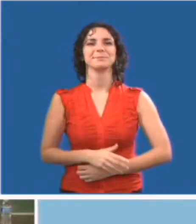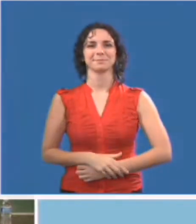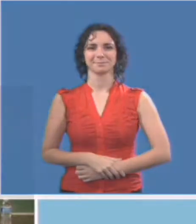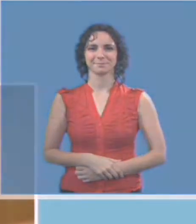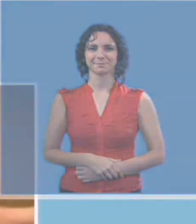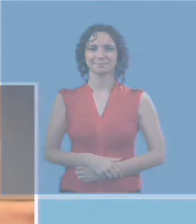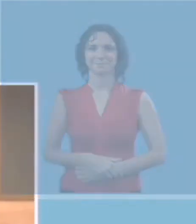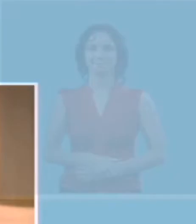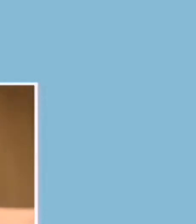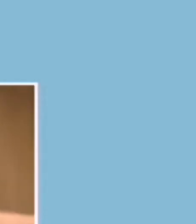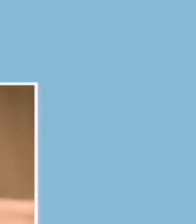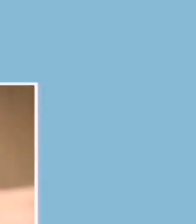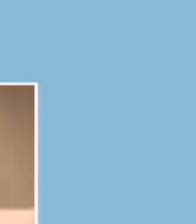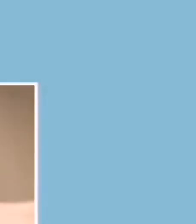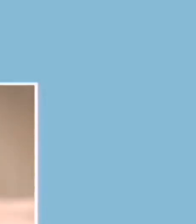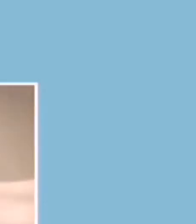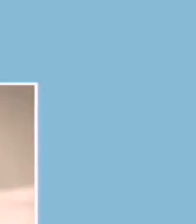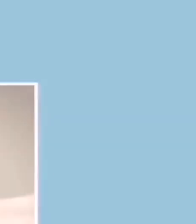Merci.